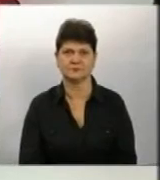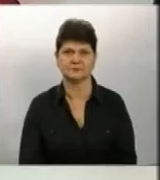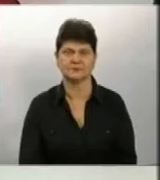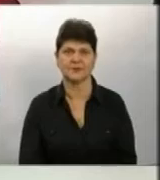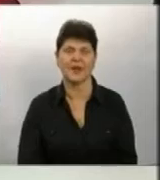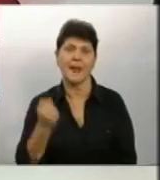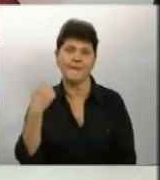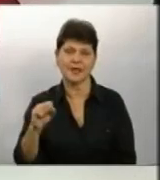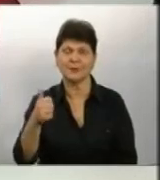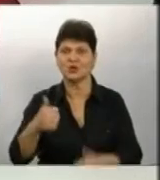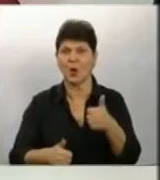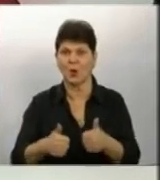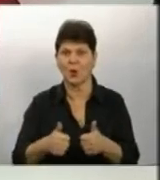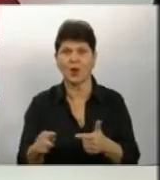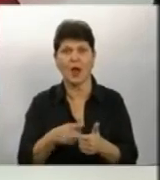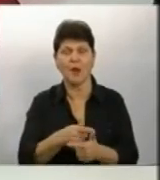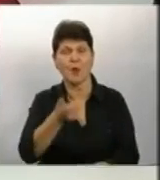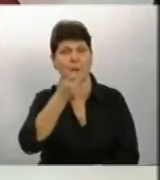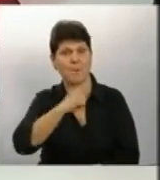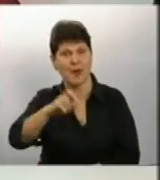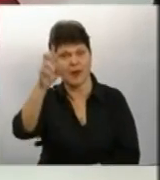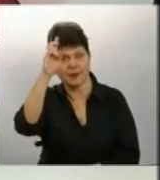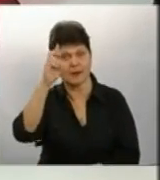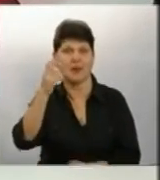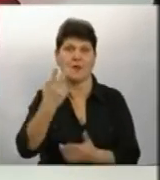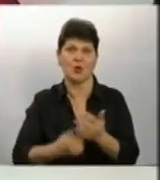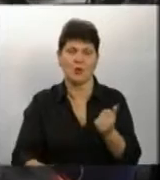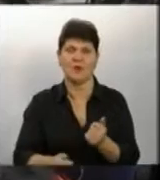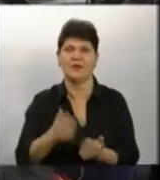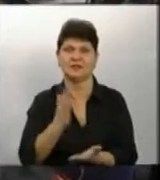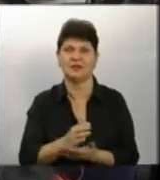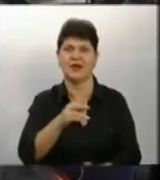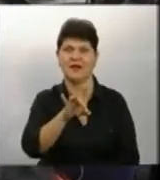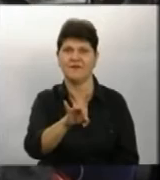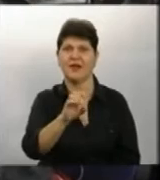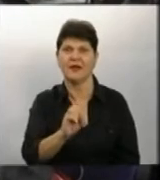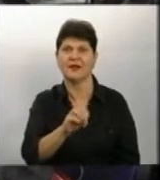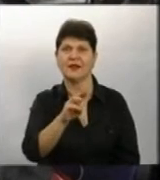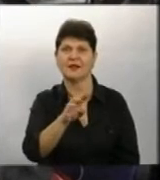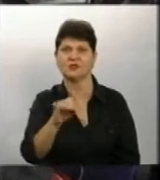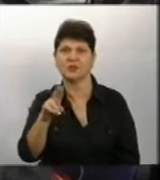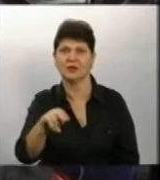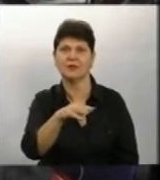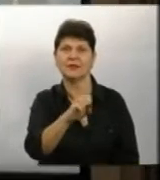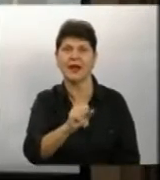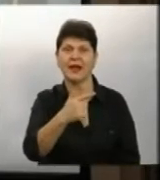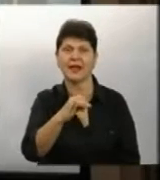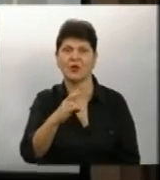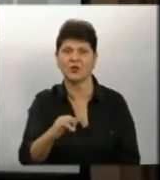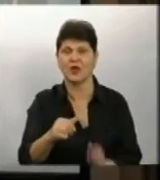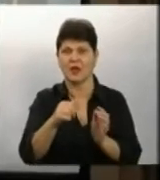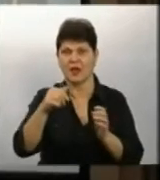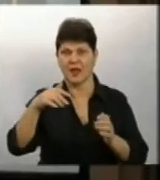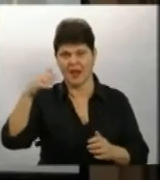Переможцем конкурсу «Або пам, або пропав» став Рашид Тагіро Він кримський татарин, мешкає у Вінниці, йому 66